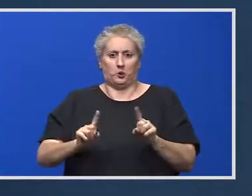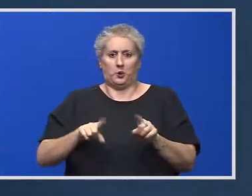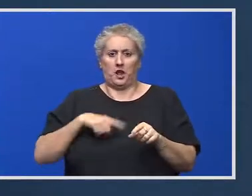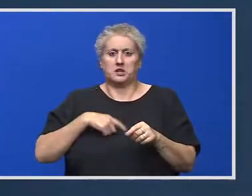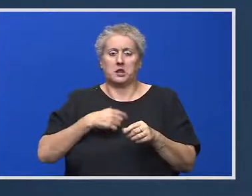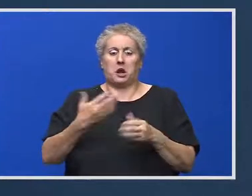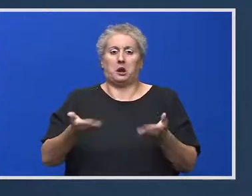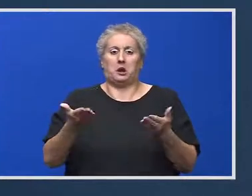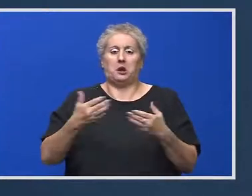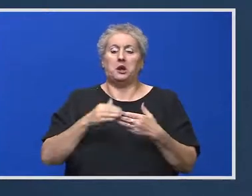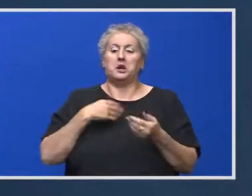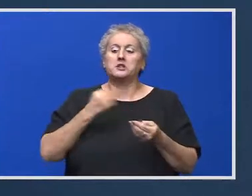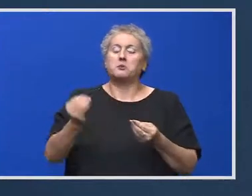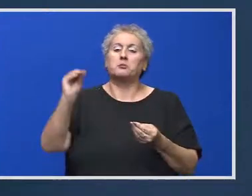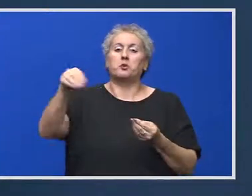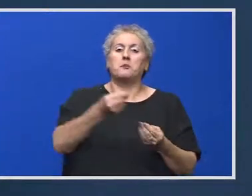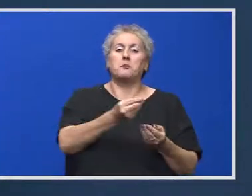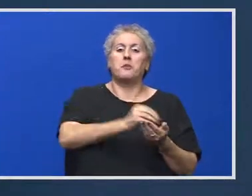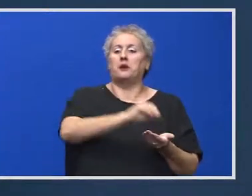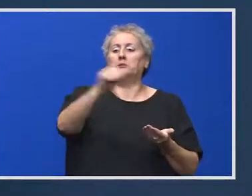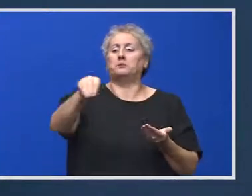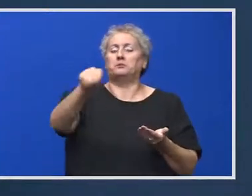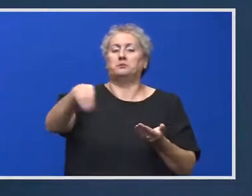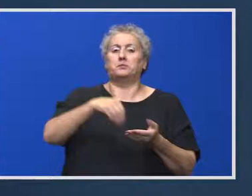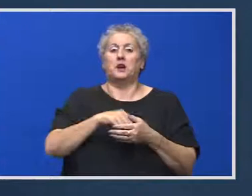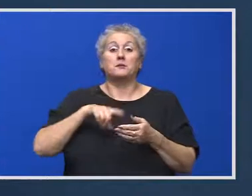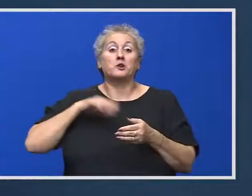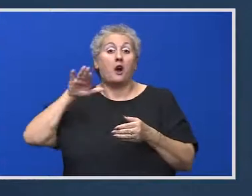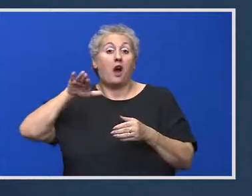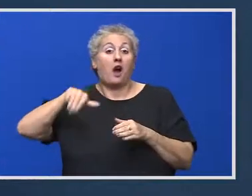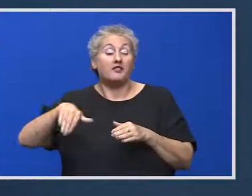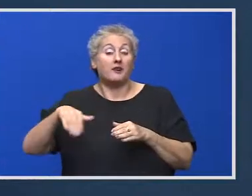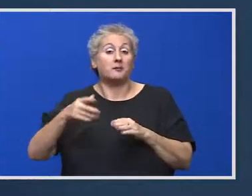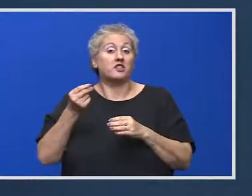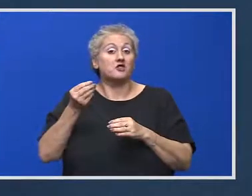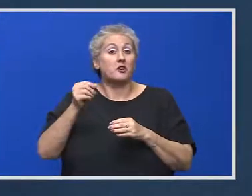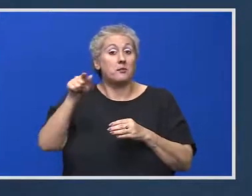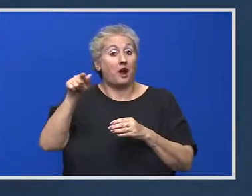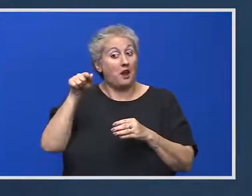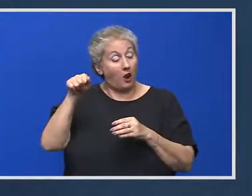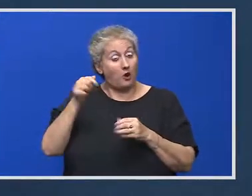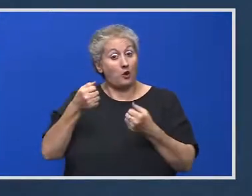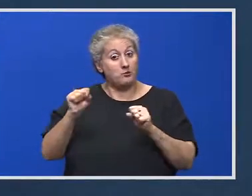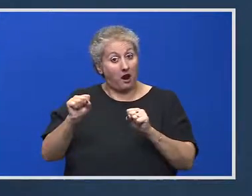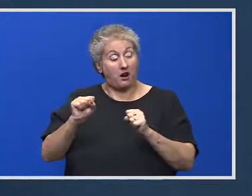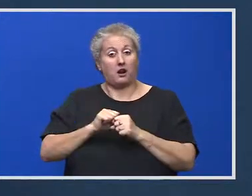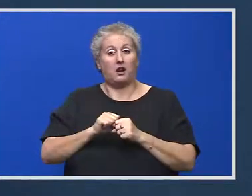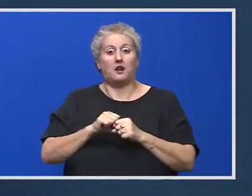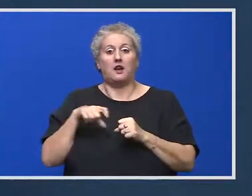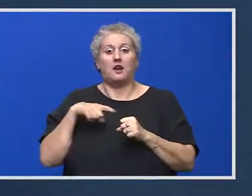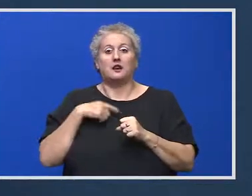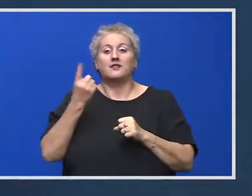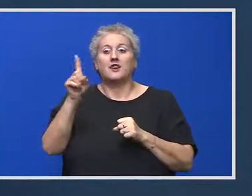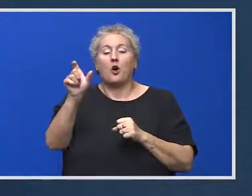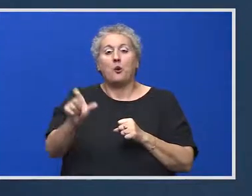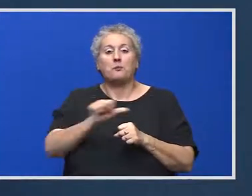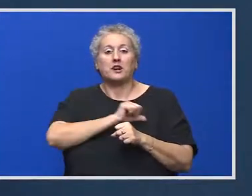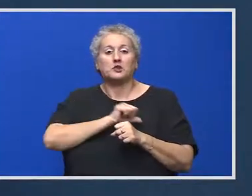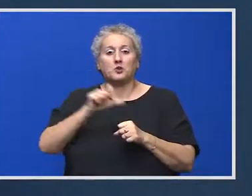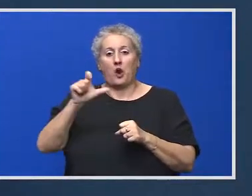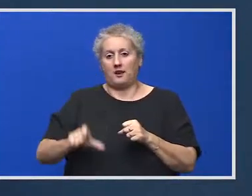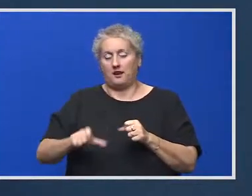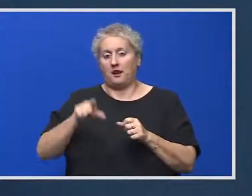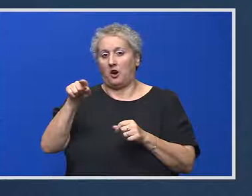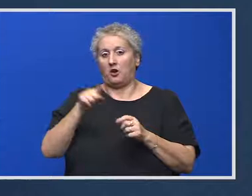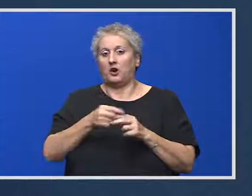să ne mărim capitalul pe care l-avem acolo, dar în același timp, pentru că avem deja bani investiți în această bancă, e bine să avem o persoană acolo care să